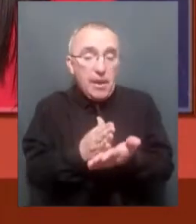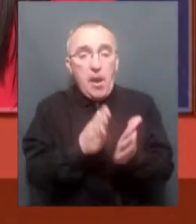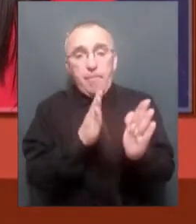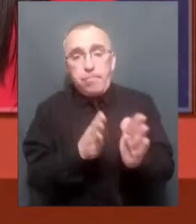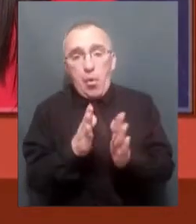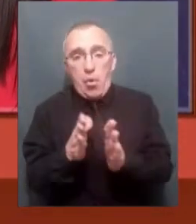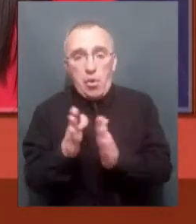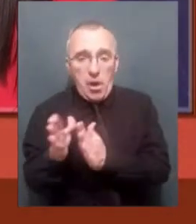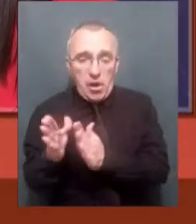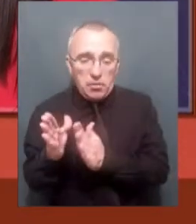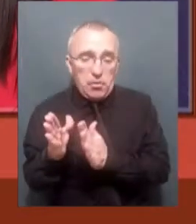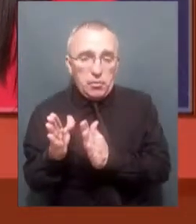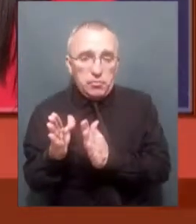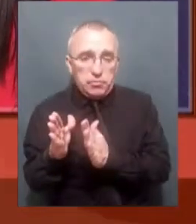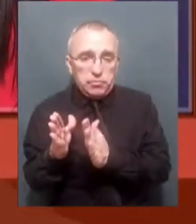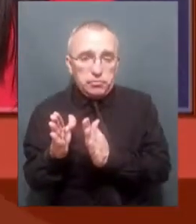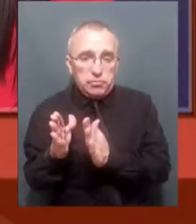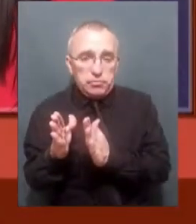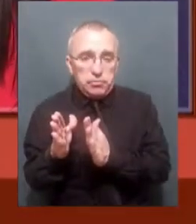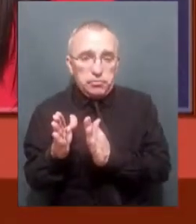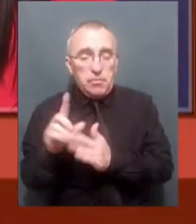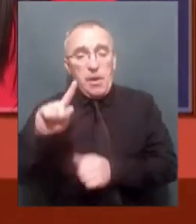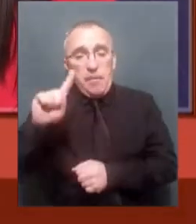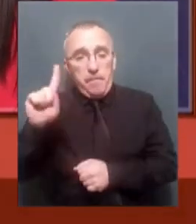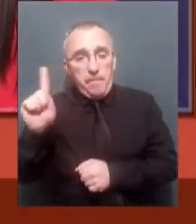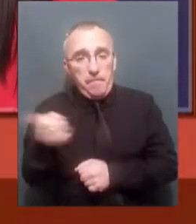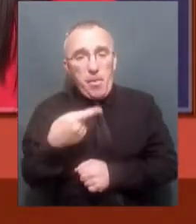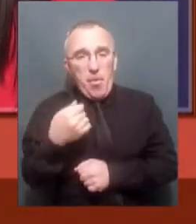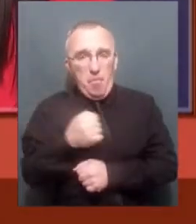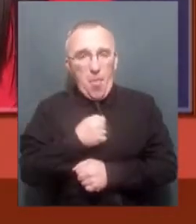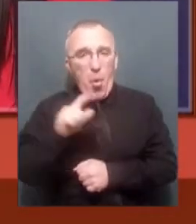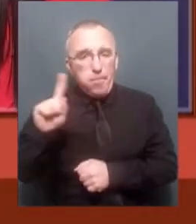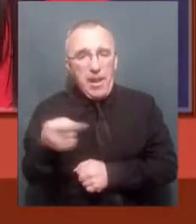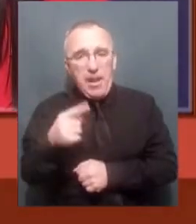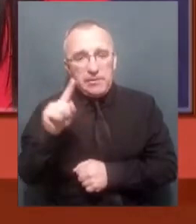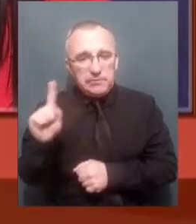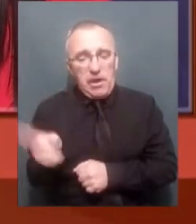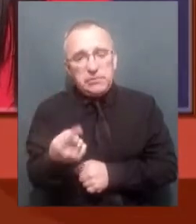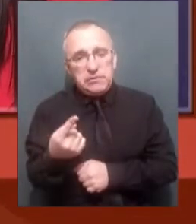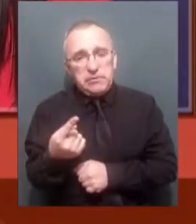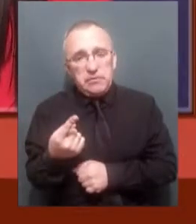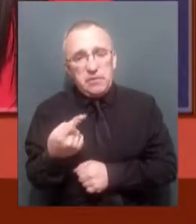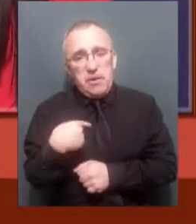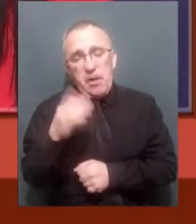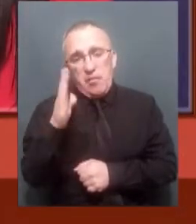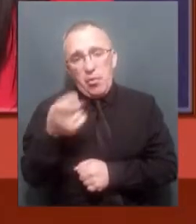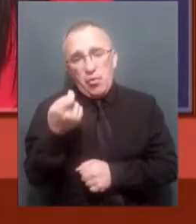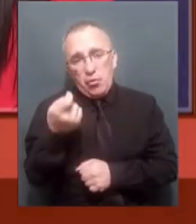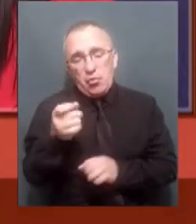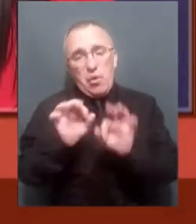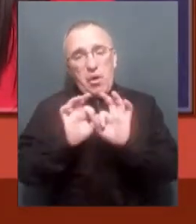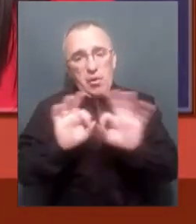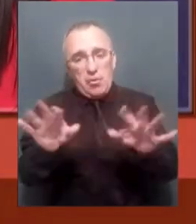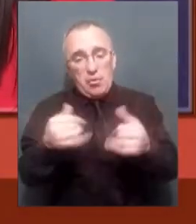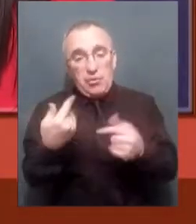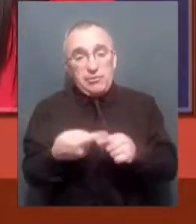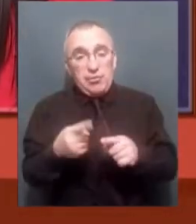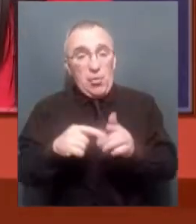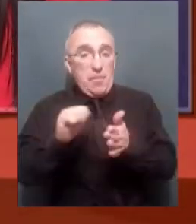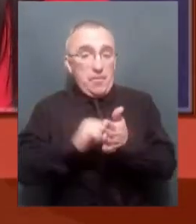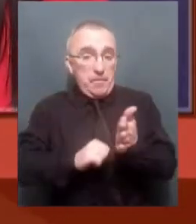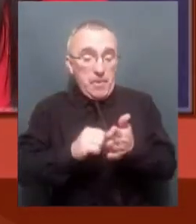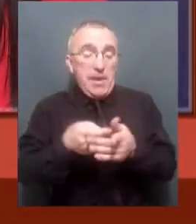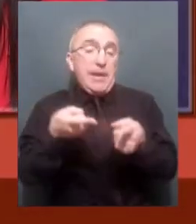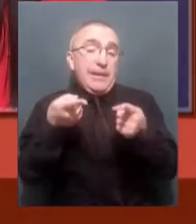призову по мобілізації, тому я буду вам трошки розповідати з цього приводу, тому що дійсно